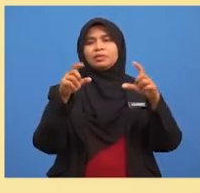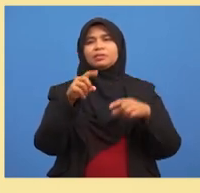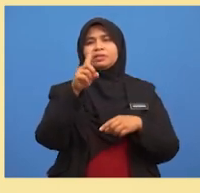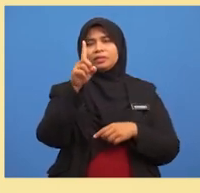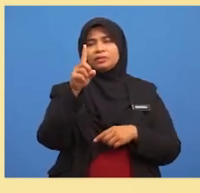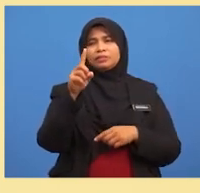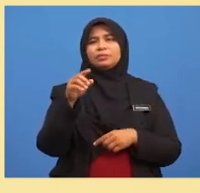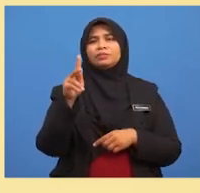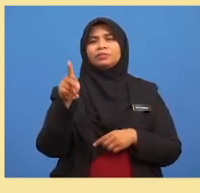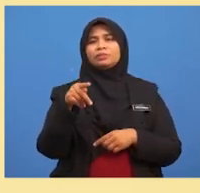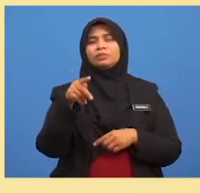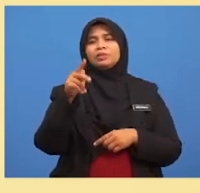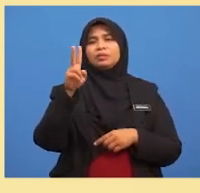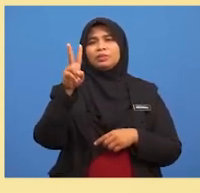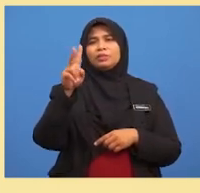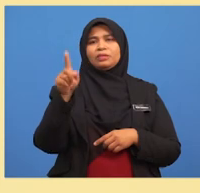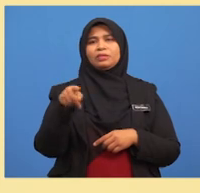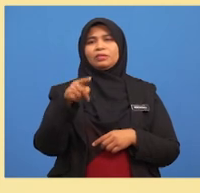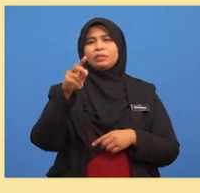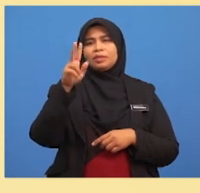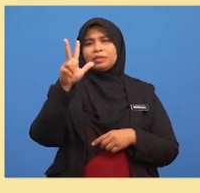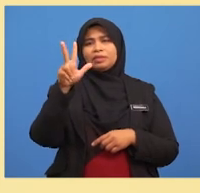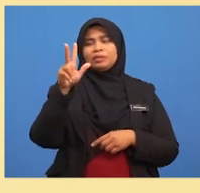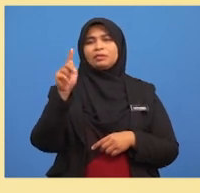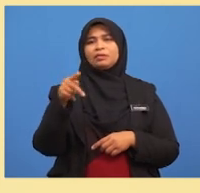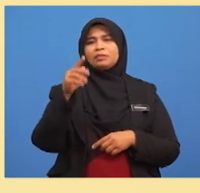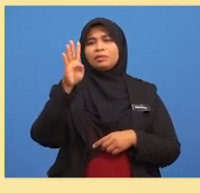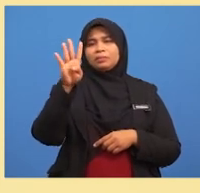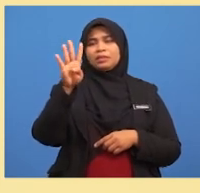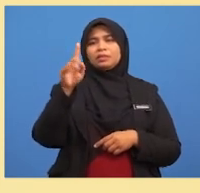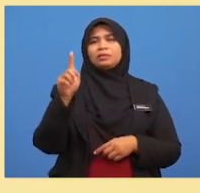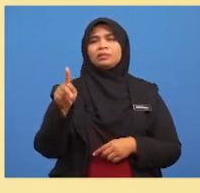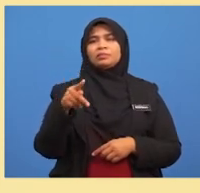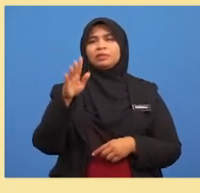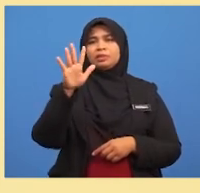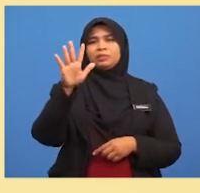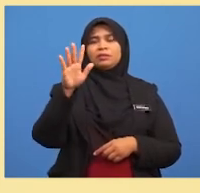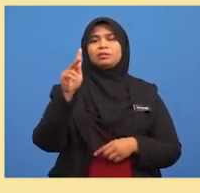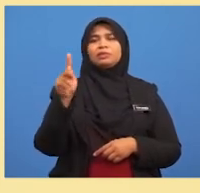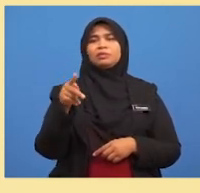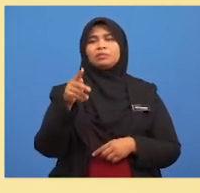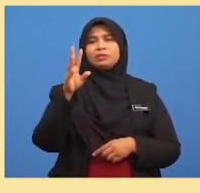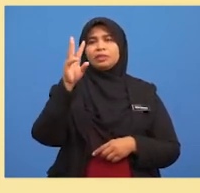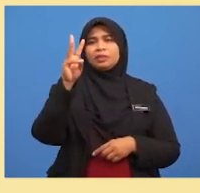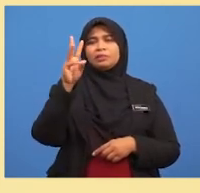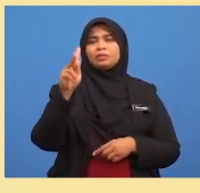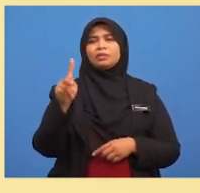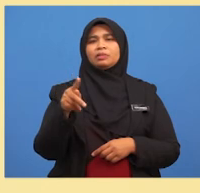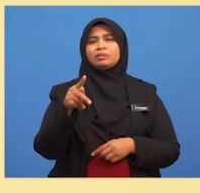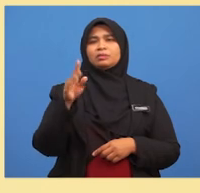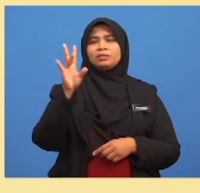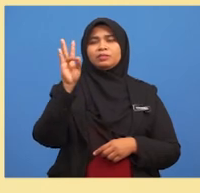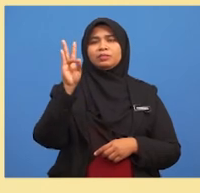1,2,3,4,5,6